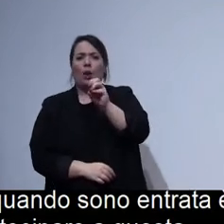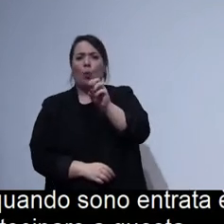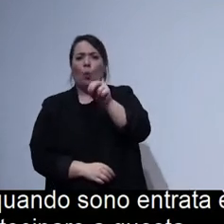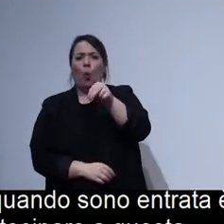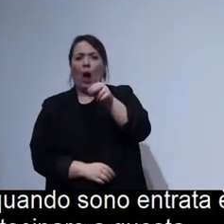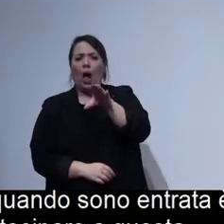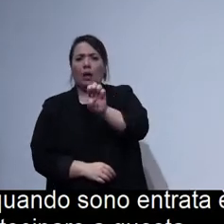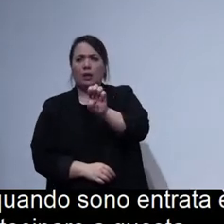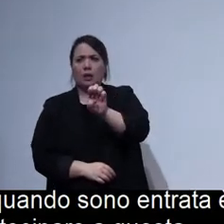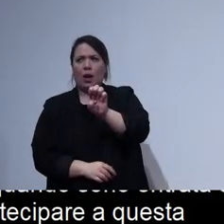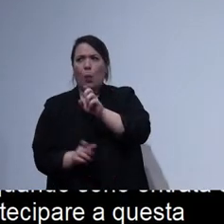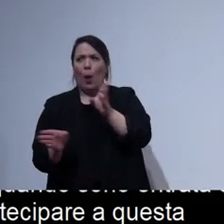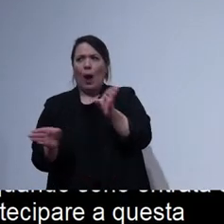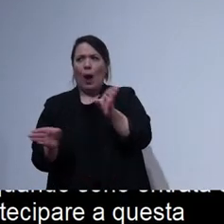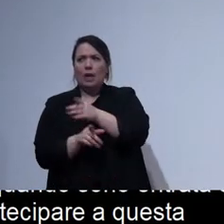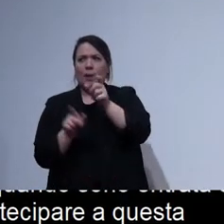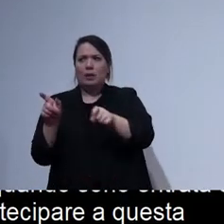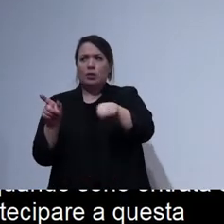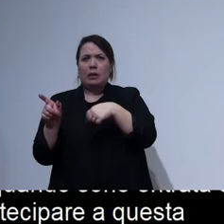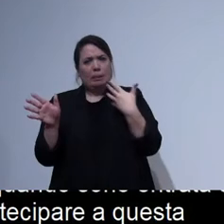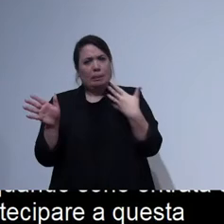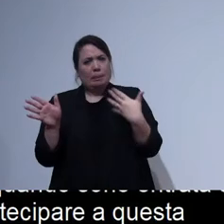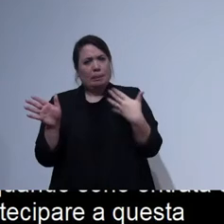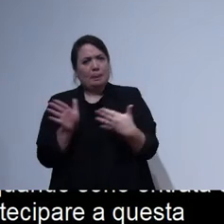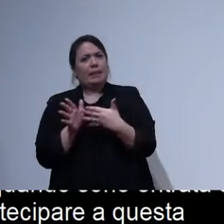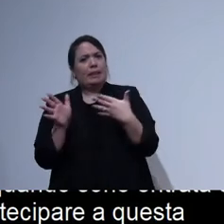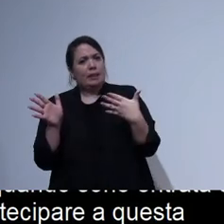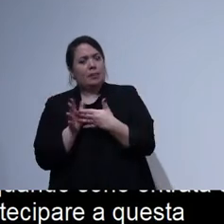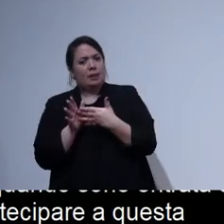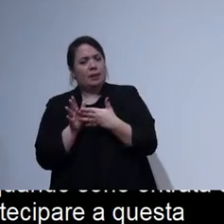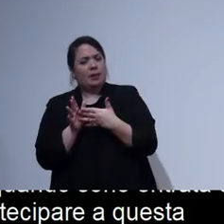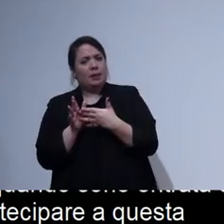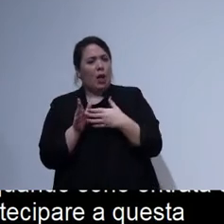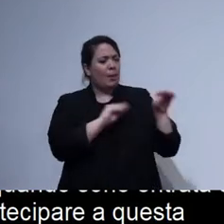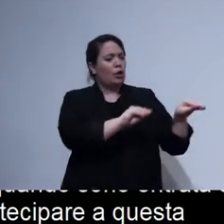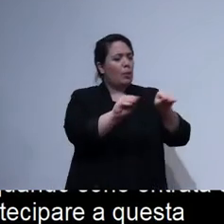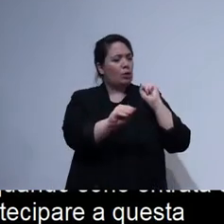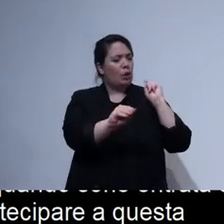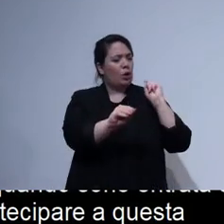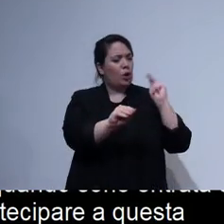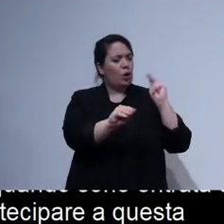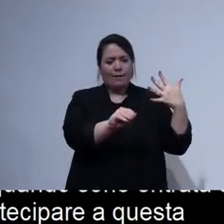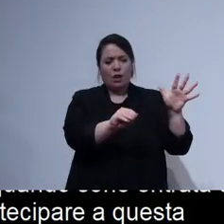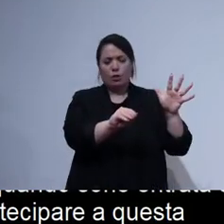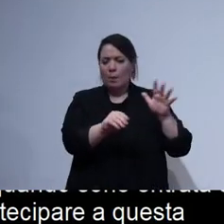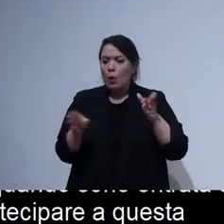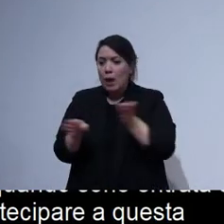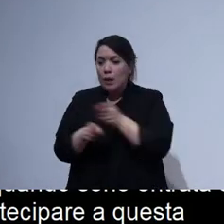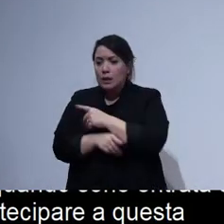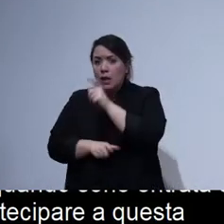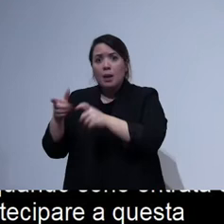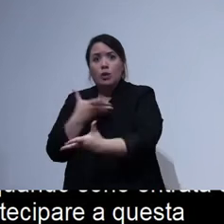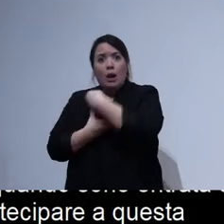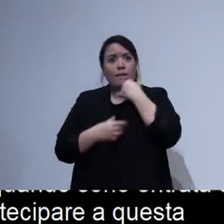difficoltà, perché un'azienda che ha un obiettivo come questo, poi ha nella